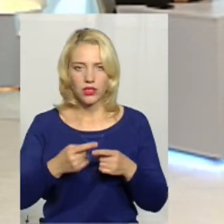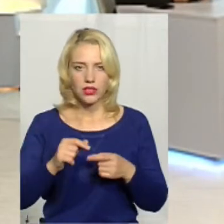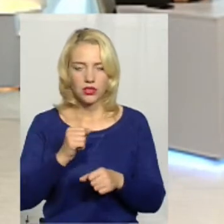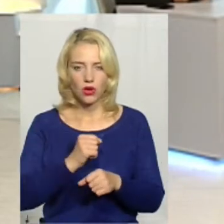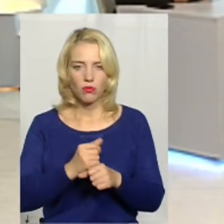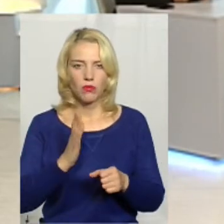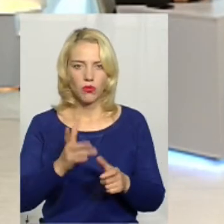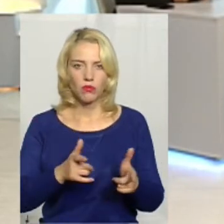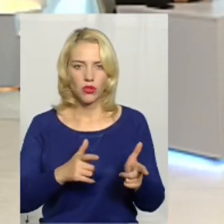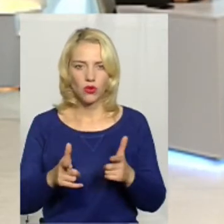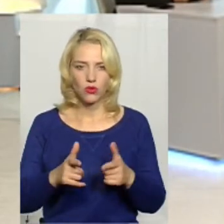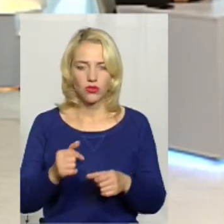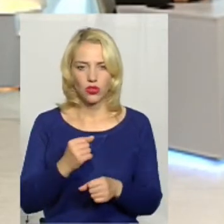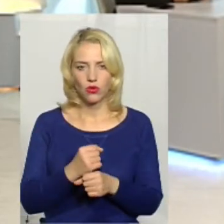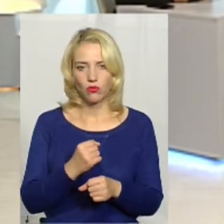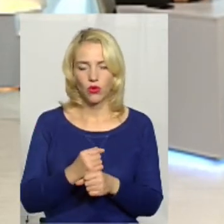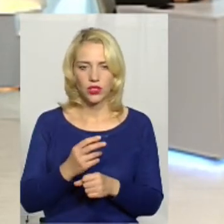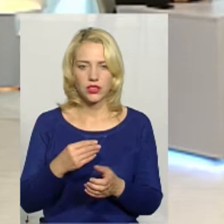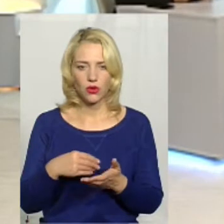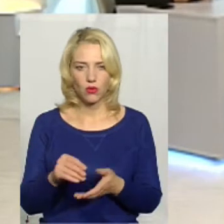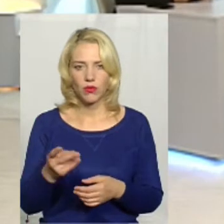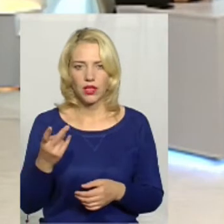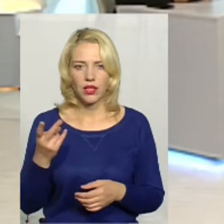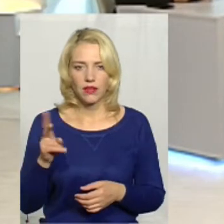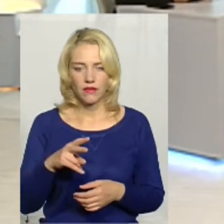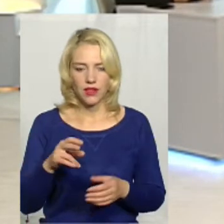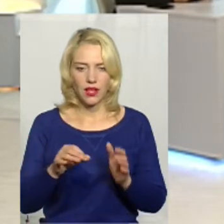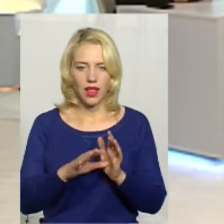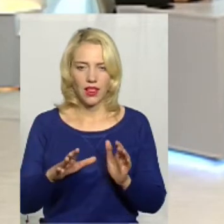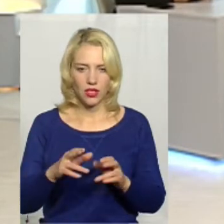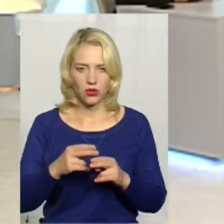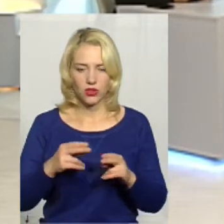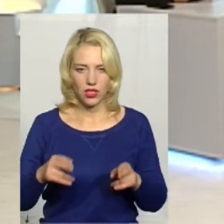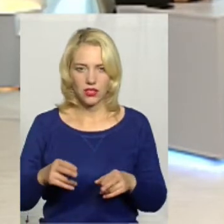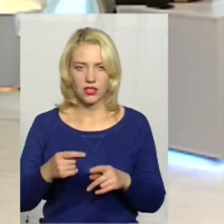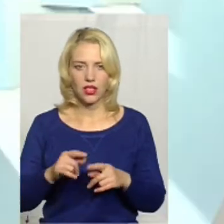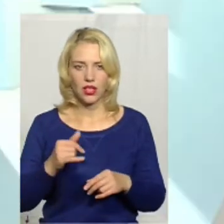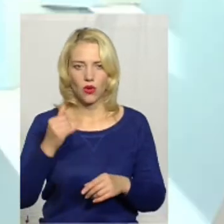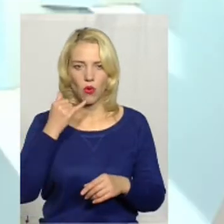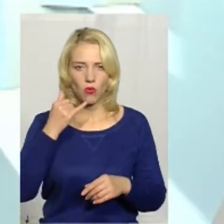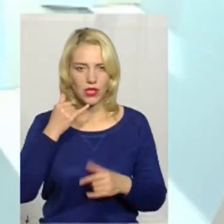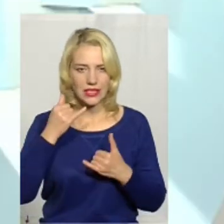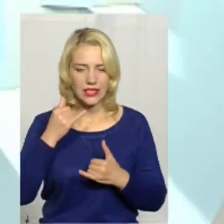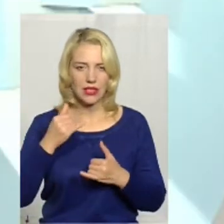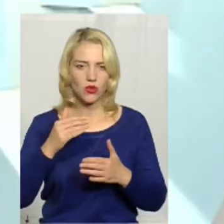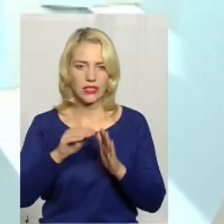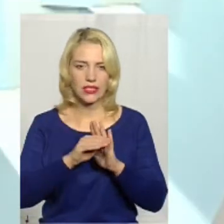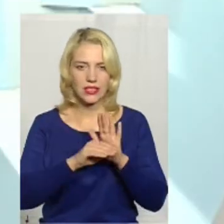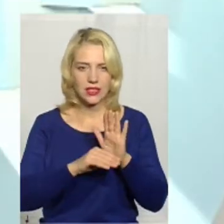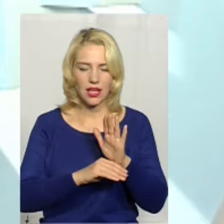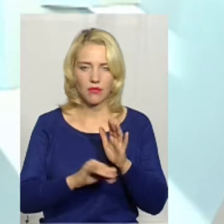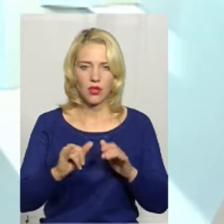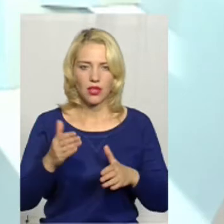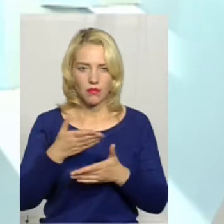підготовчі роботи, закупили дизель електростанцію, телекоммуляційну систему. І ми будемо,